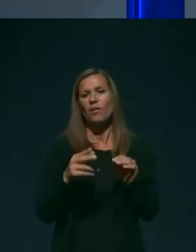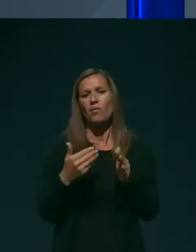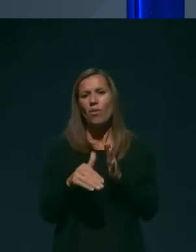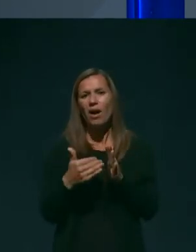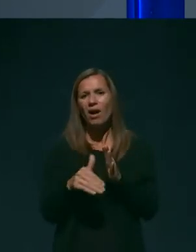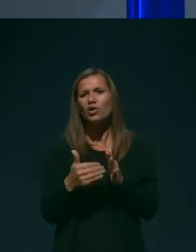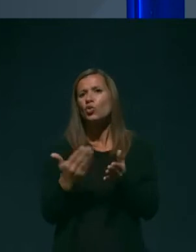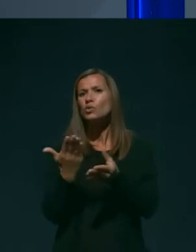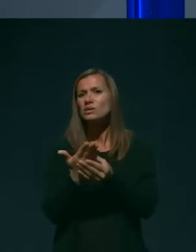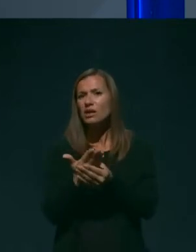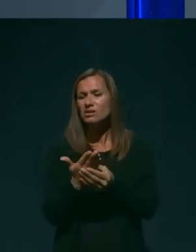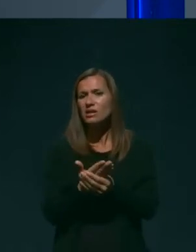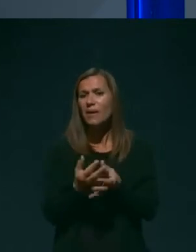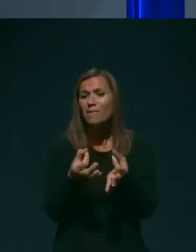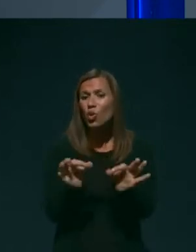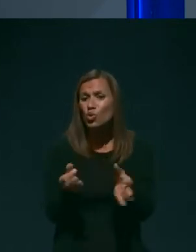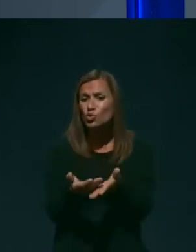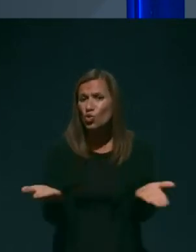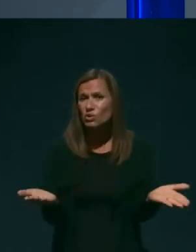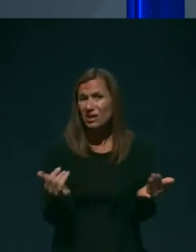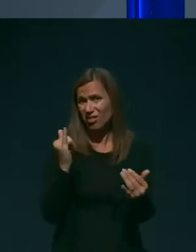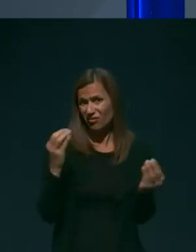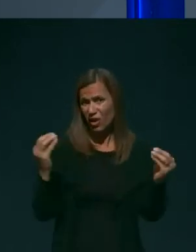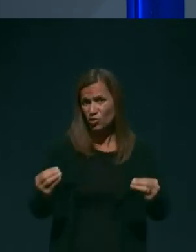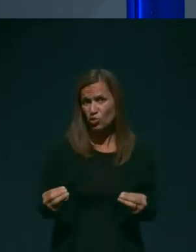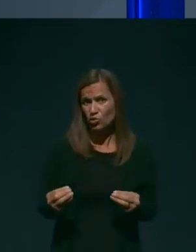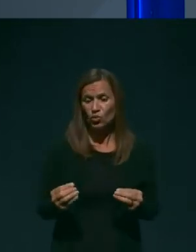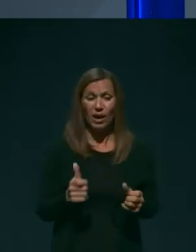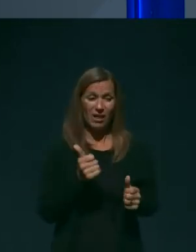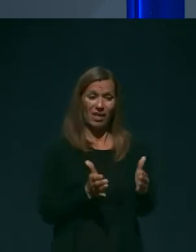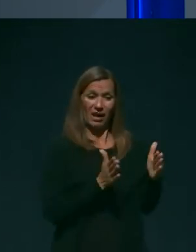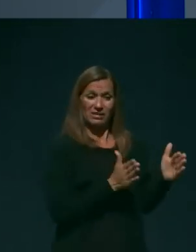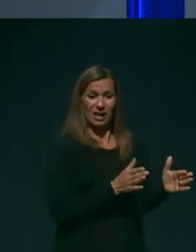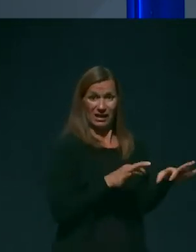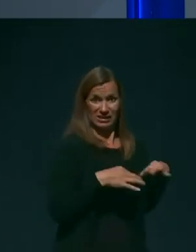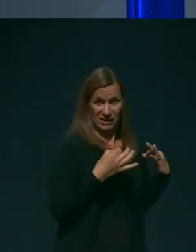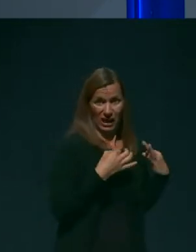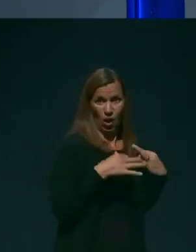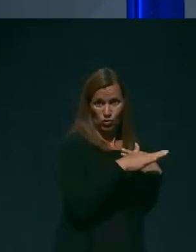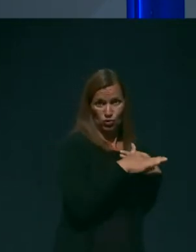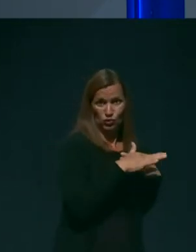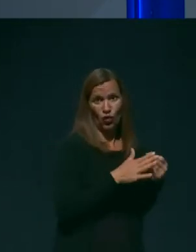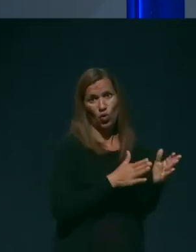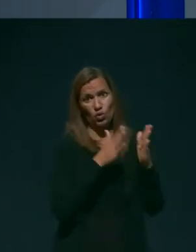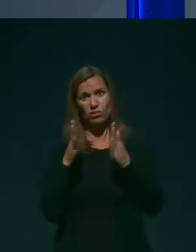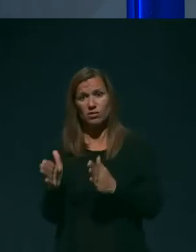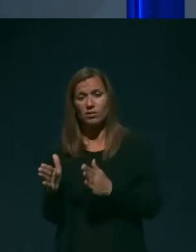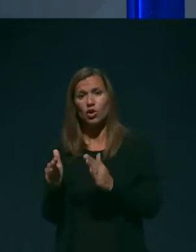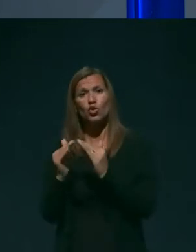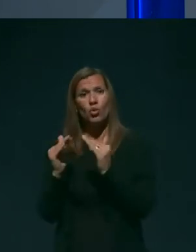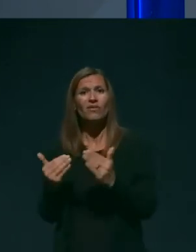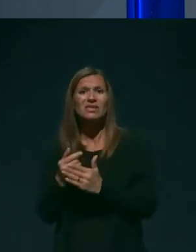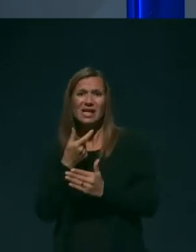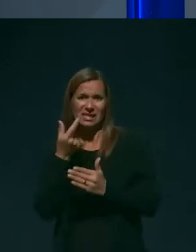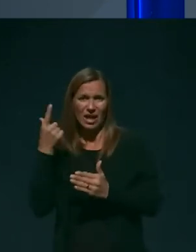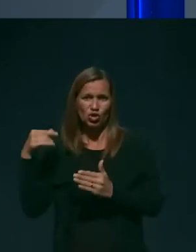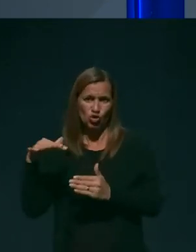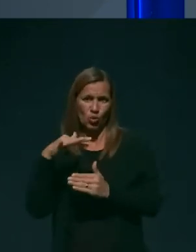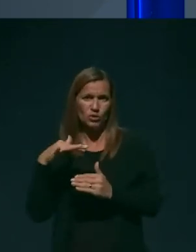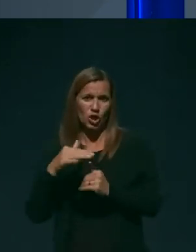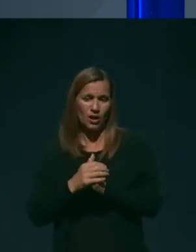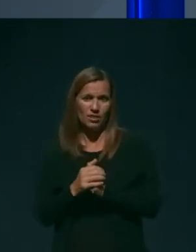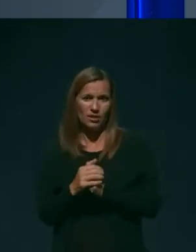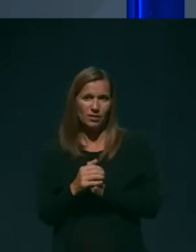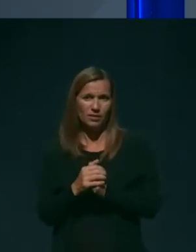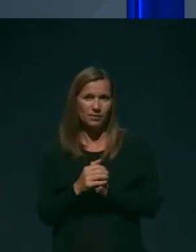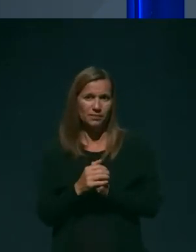infrastrukture in sicer na eni strani zdravstvo, na drugi strani pa seveda tudi domovi za starejše občane. In